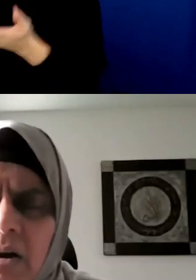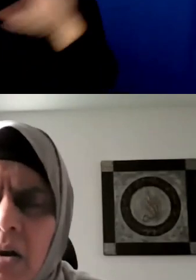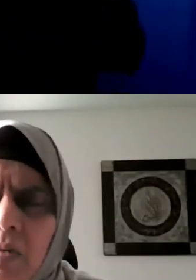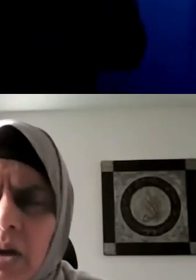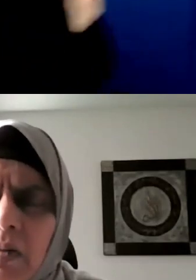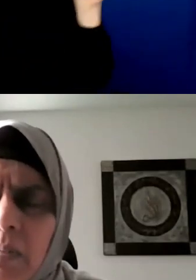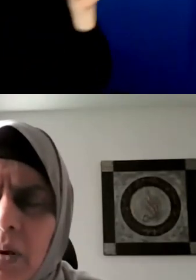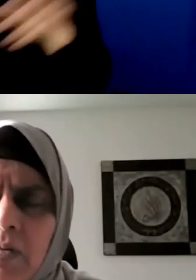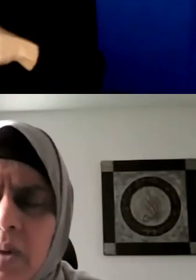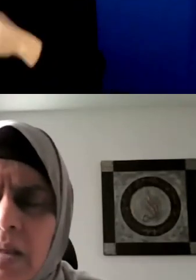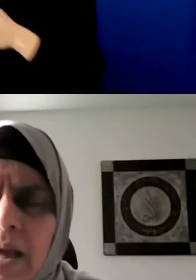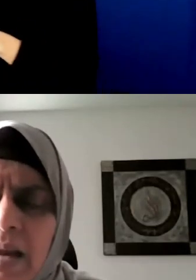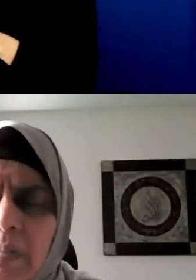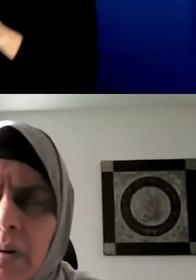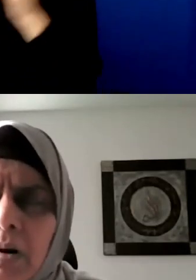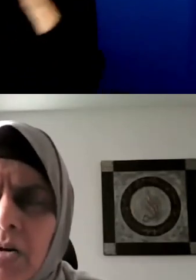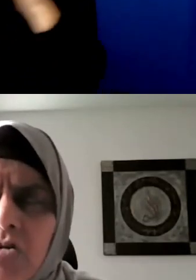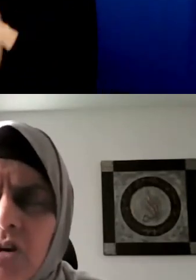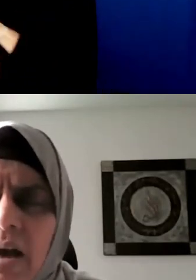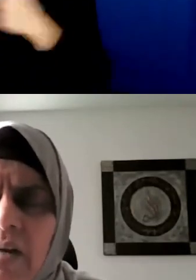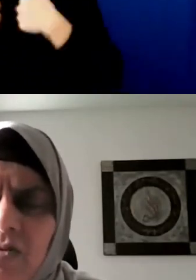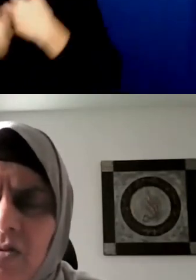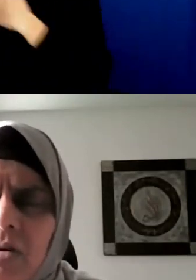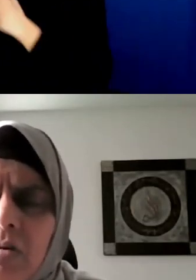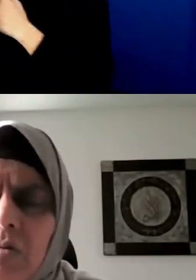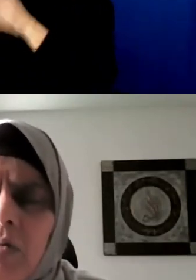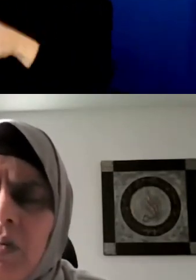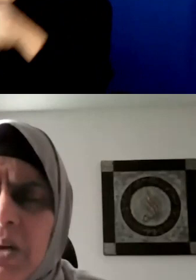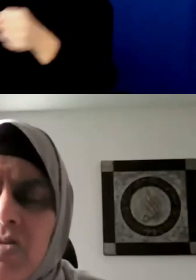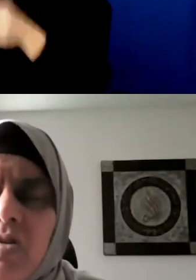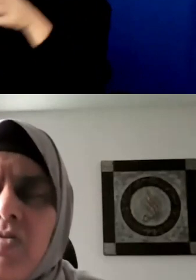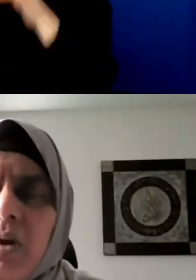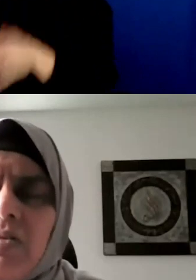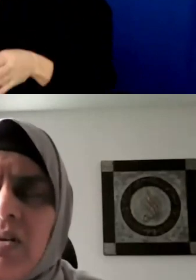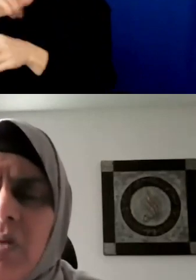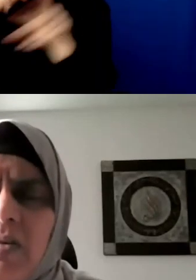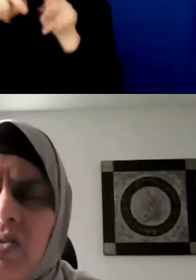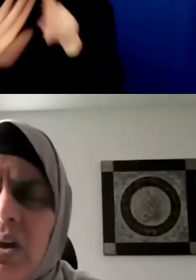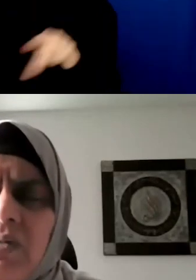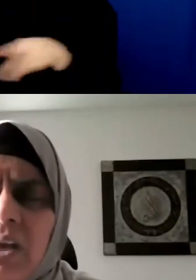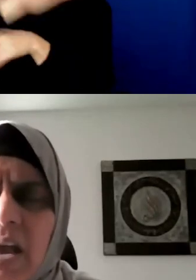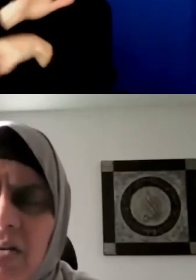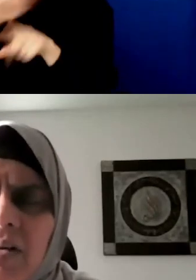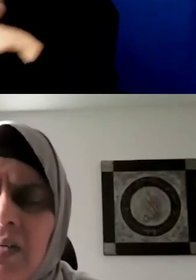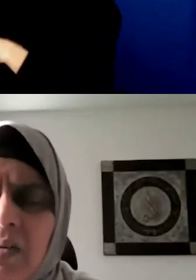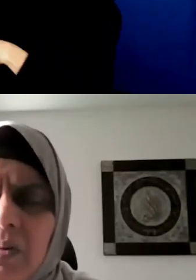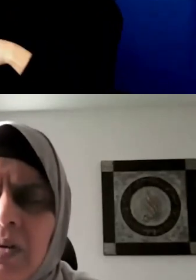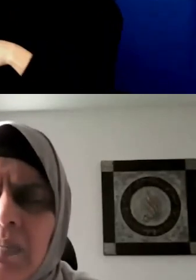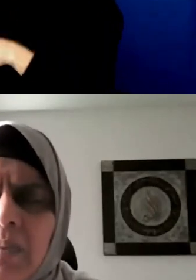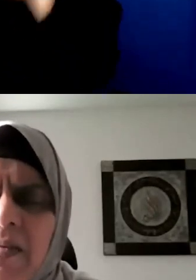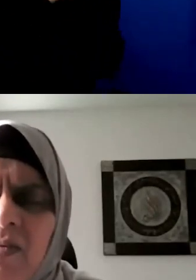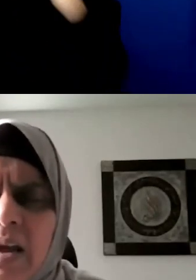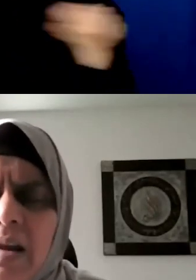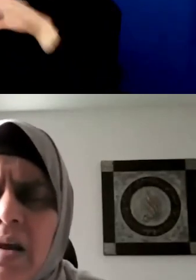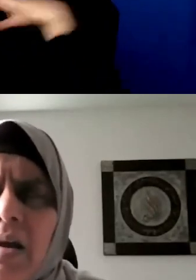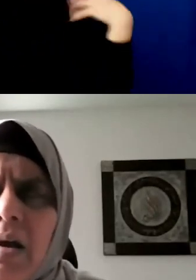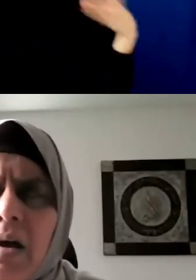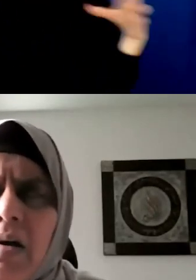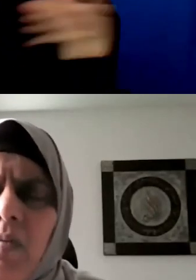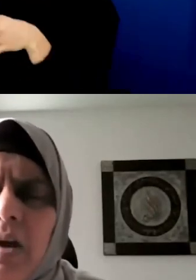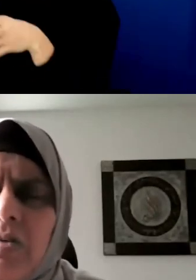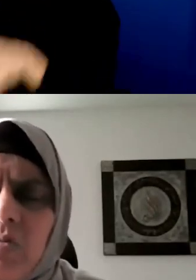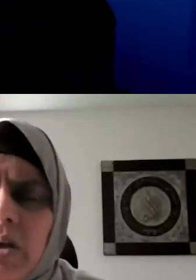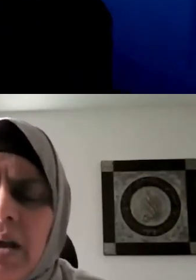je suis la directrice nationale et Michelle est la présidente du conseil. Et après le discours du